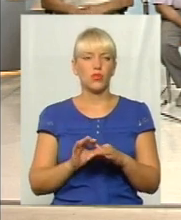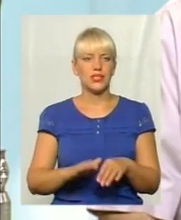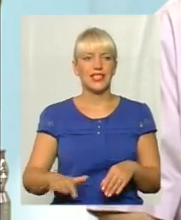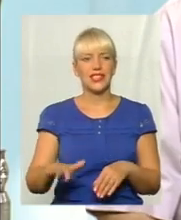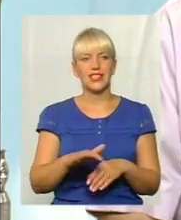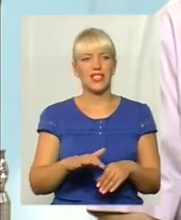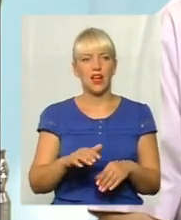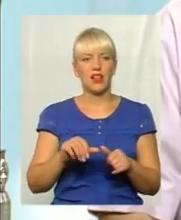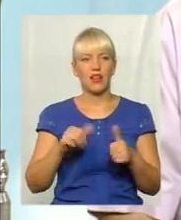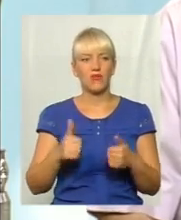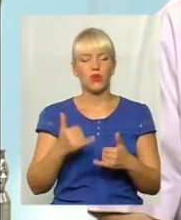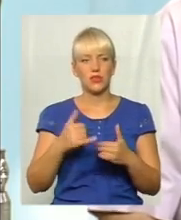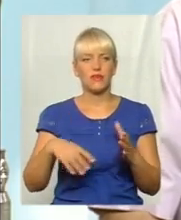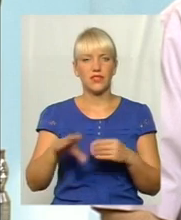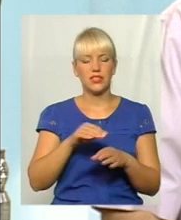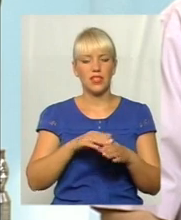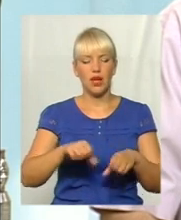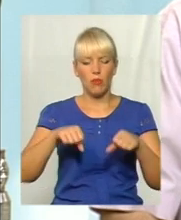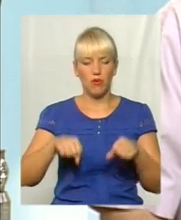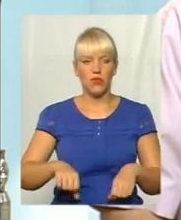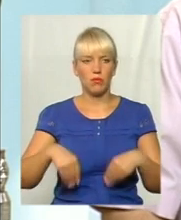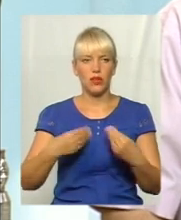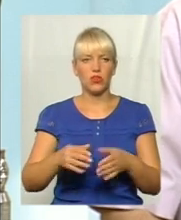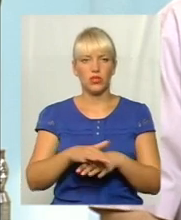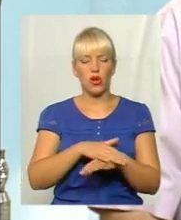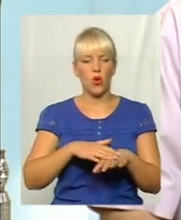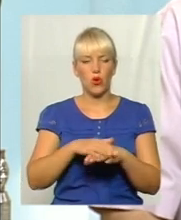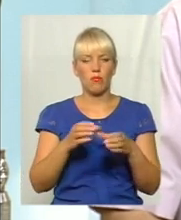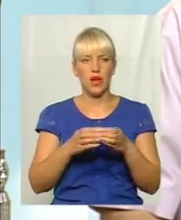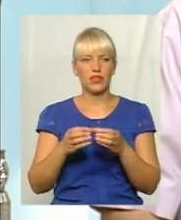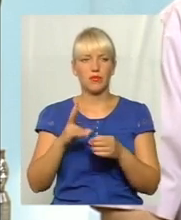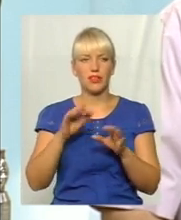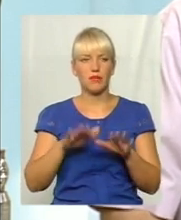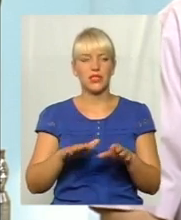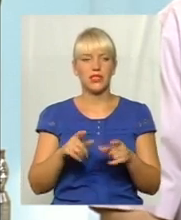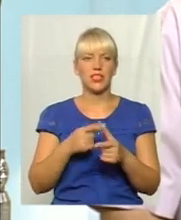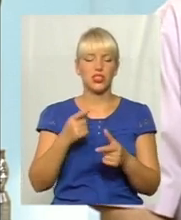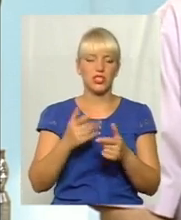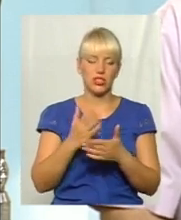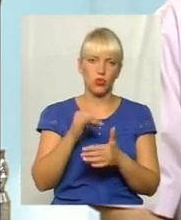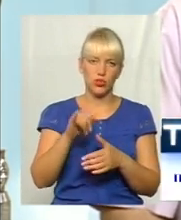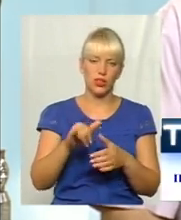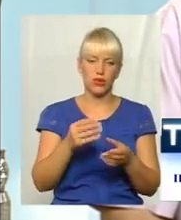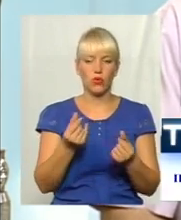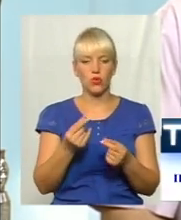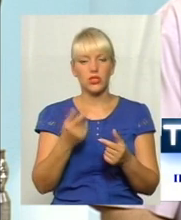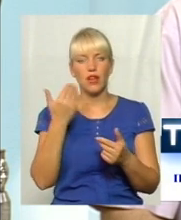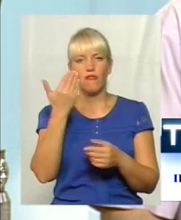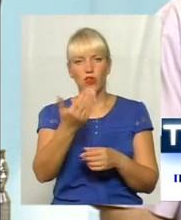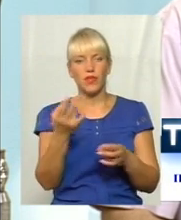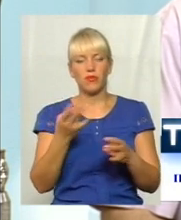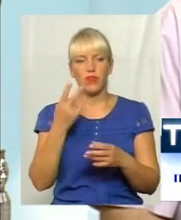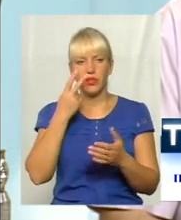децентралізація. Сьогодні всі повнування передають громадам. І на місцях громади, і є чималі кошти в них. І вони повинні бачити,